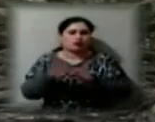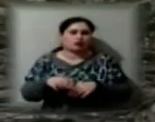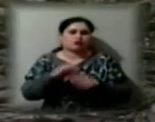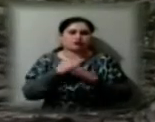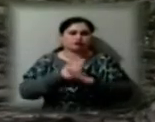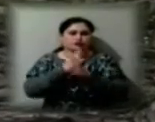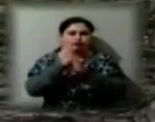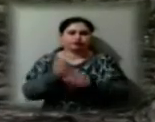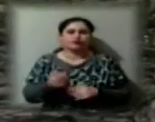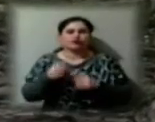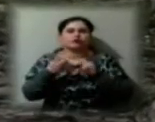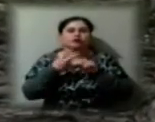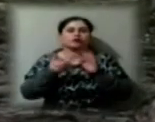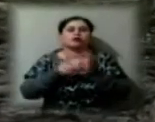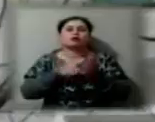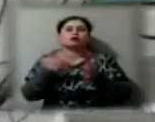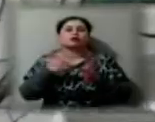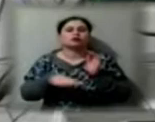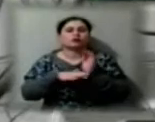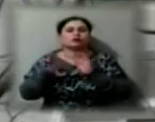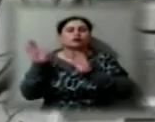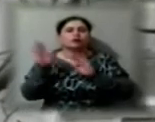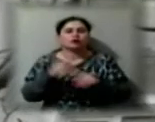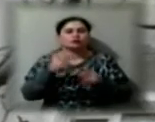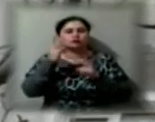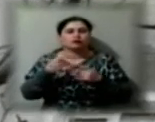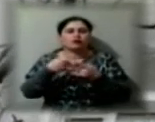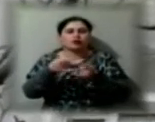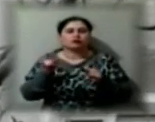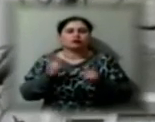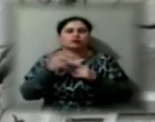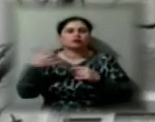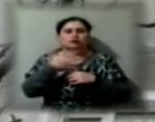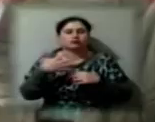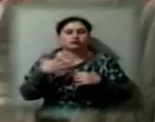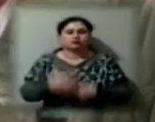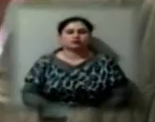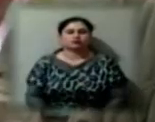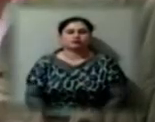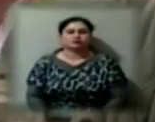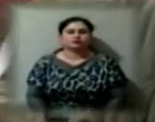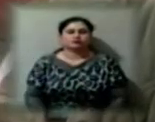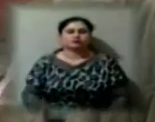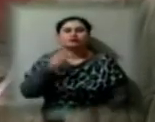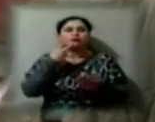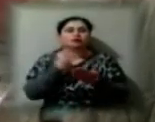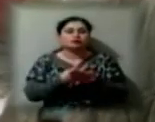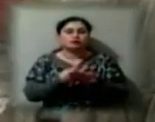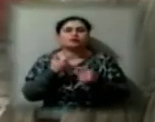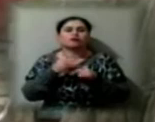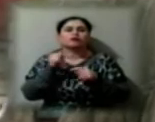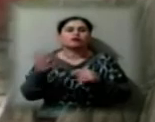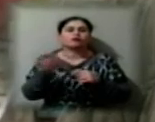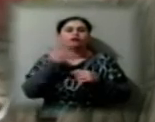Друга квартира, в якій дерево падаючи пошкодило балкон, на п'ятому поверсі. Дивився, як вітр ганяє